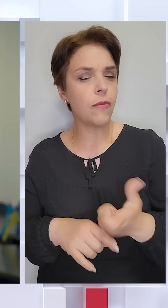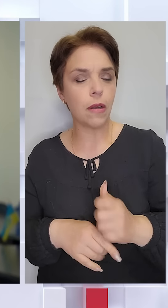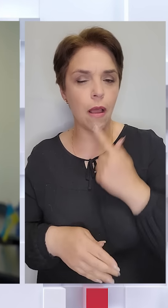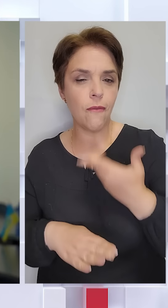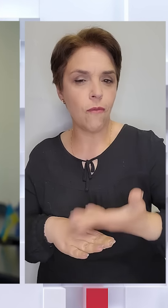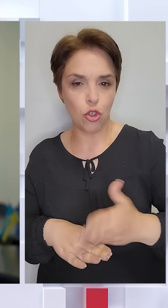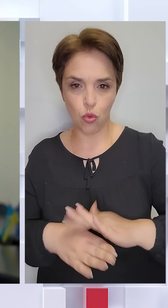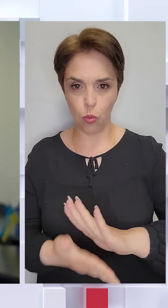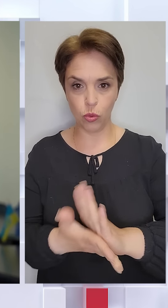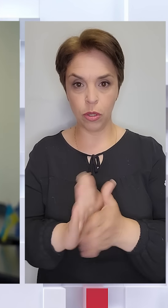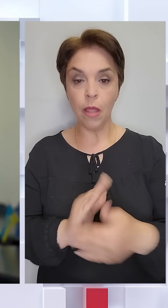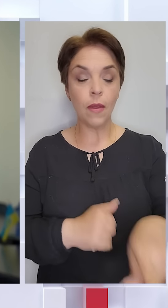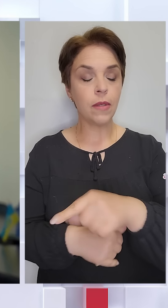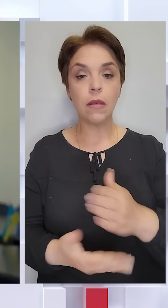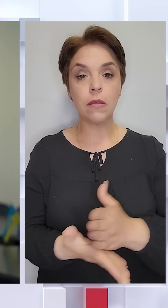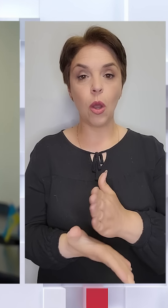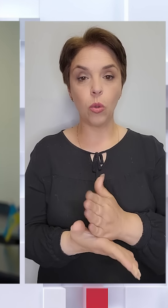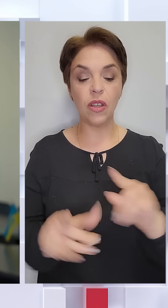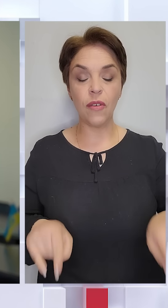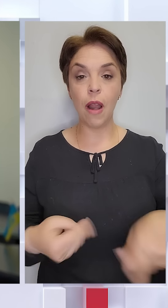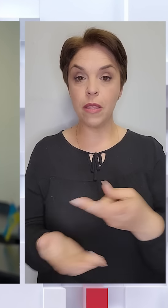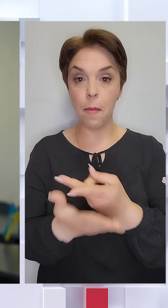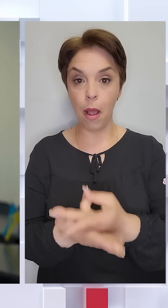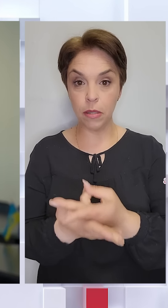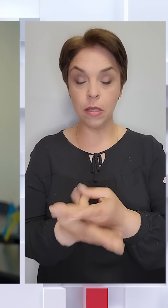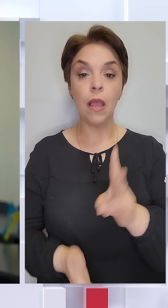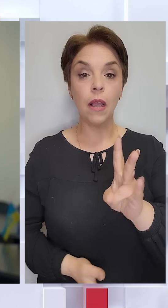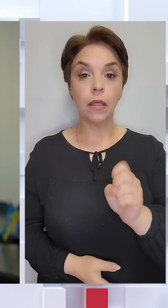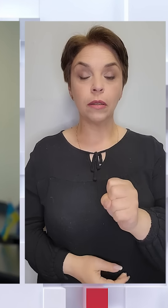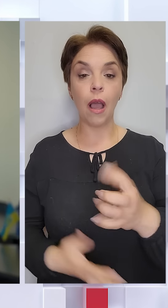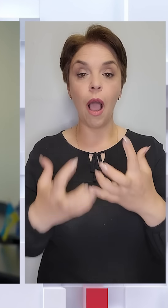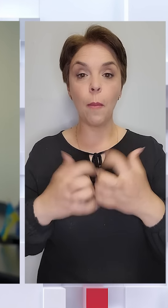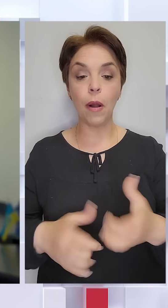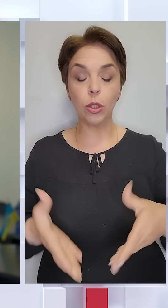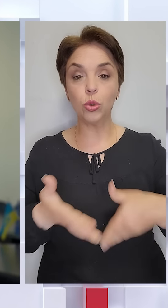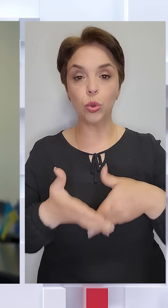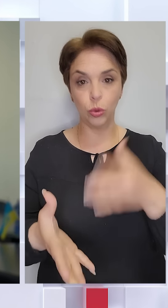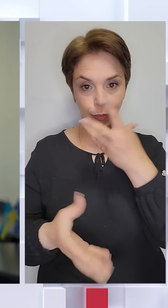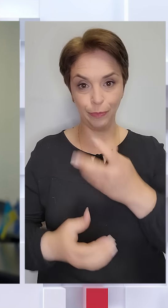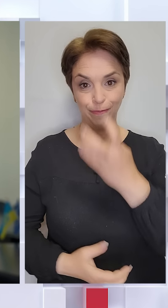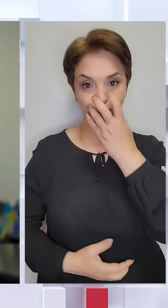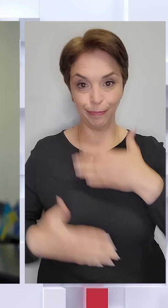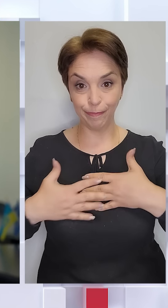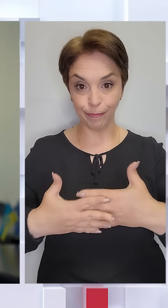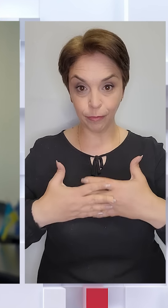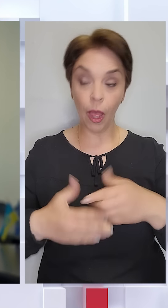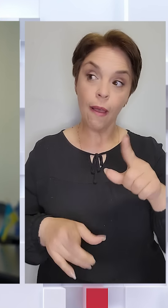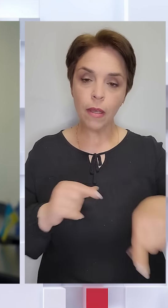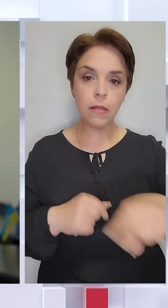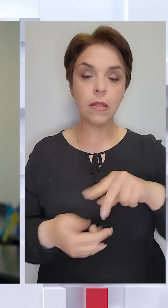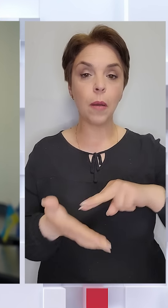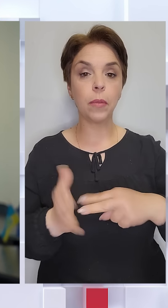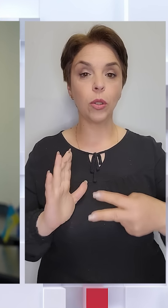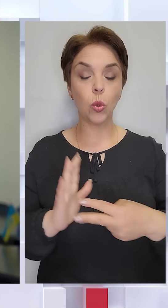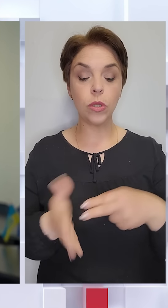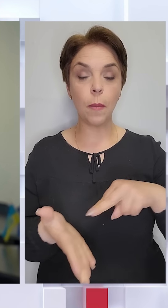стані. Вони всі знаходяться в реанімації на апаратах штучної вентиляції легень. Деякими з них плануються